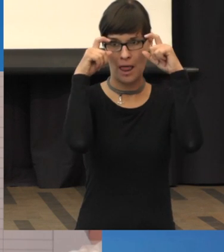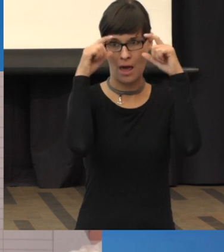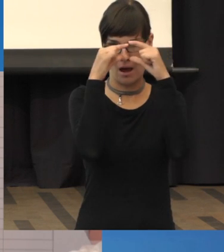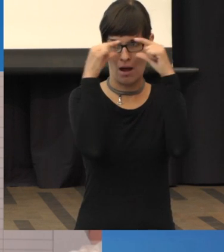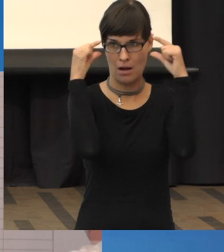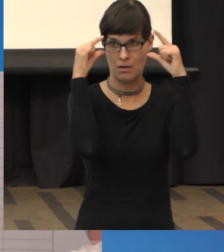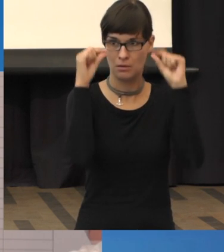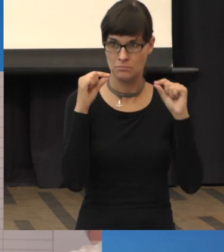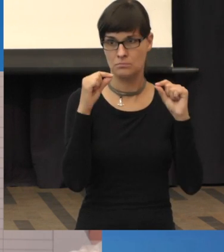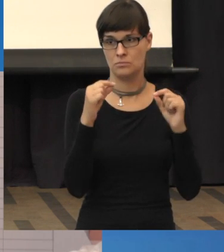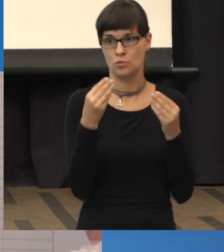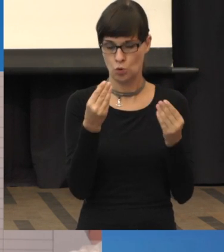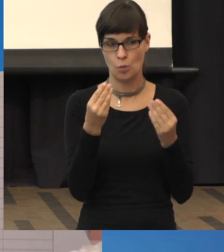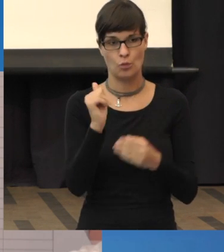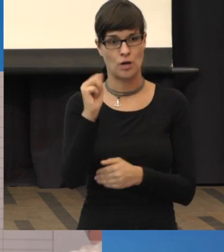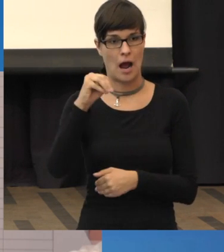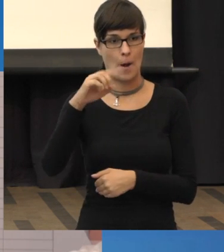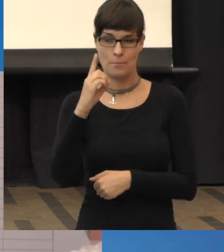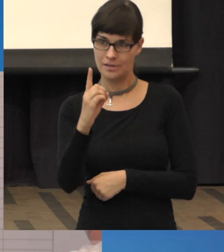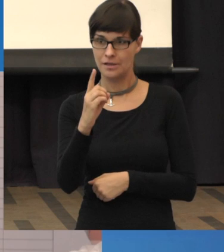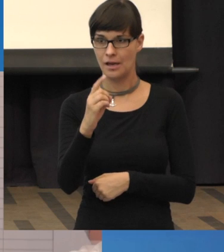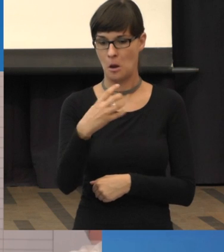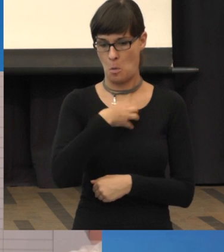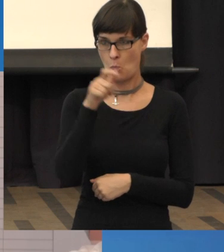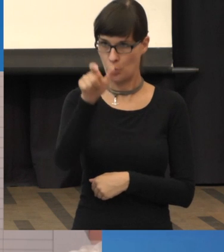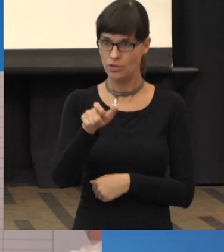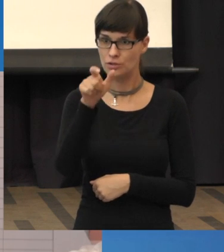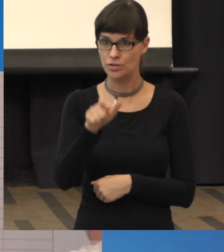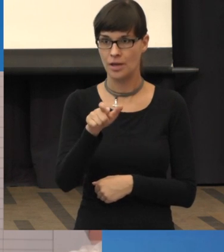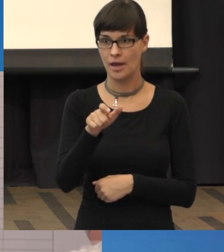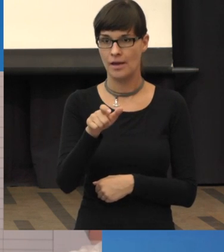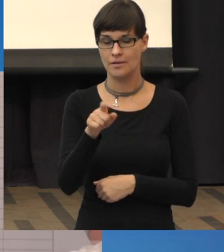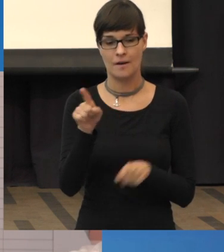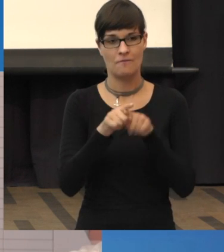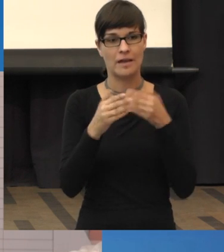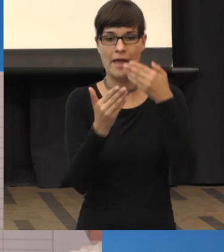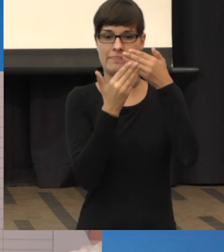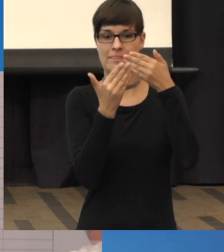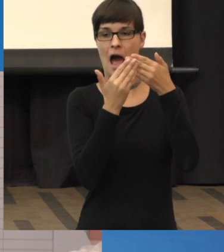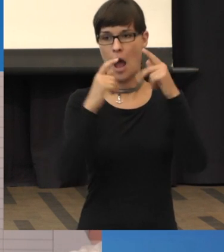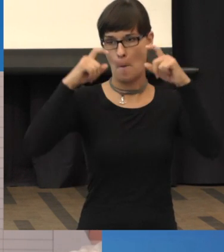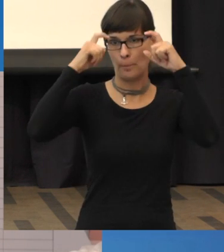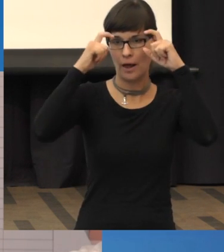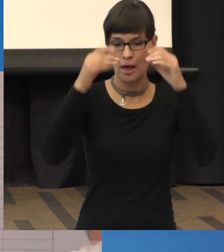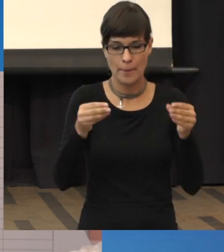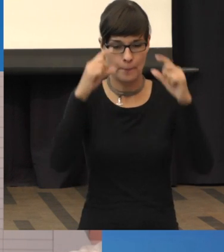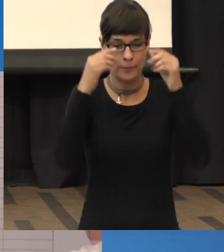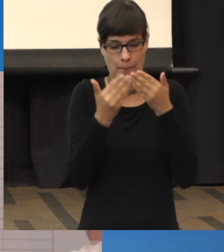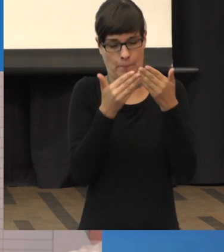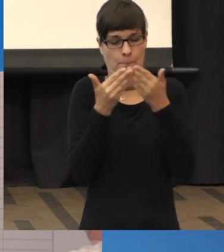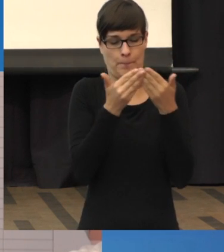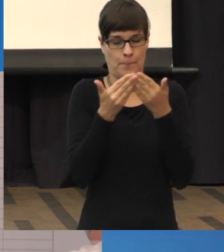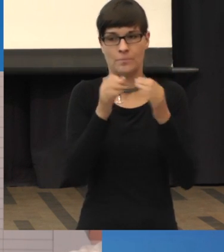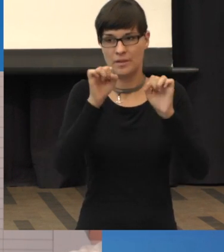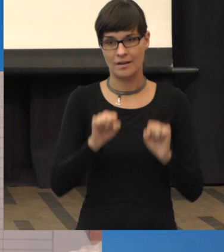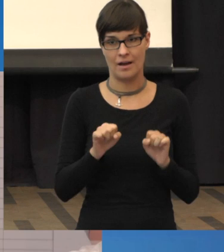betroffenen AMD, Patienten, Kunden auch als Nahbrille gesehen werden darf. Denn es geht ja nicht immer nur